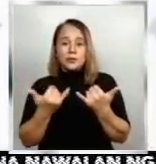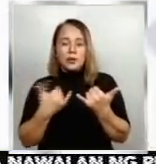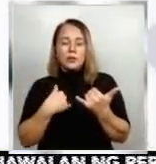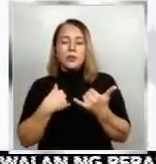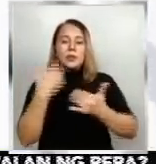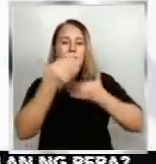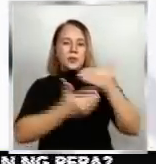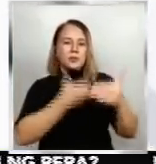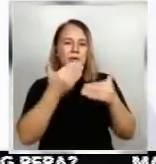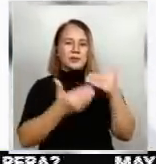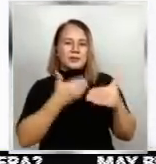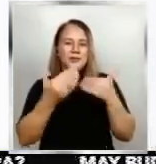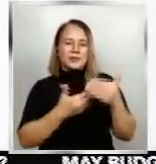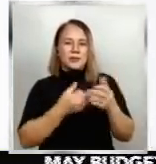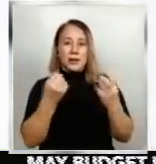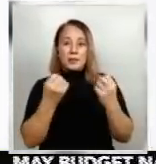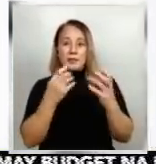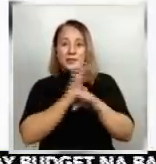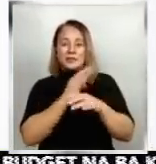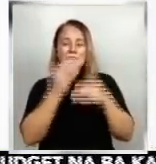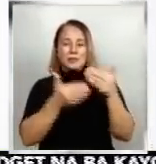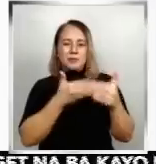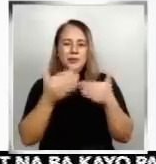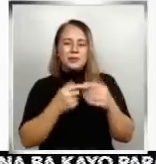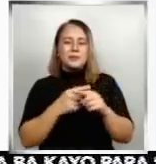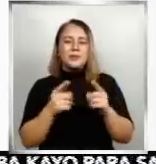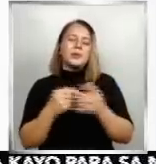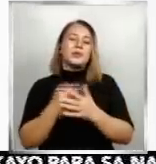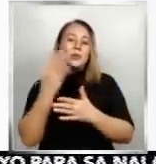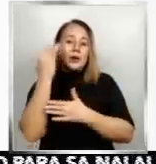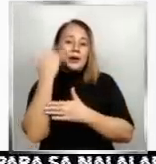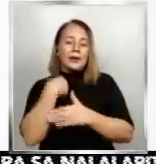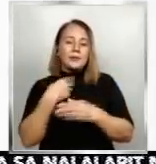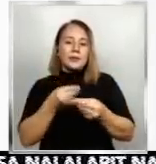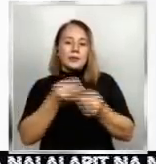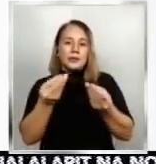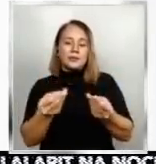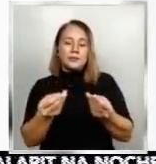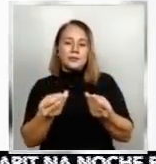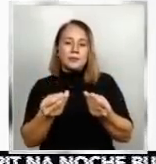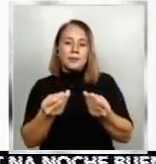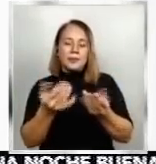lang po ang karamihan. Yun po kasing pagdideside minsan ng LGU ng